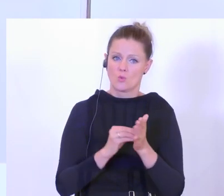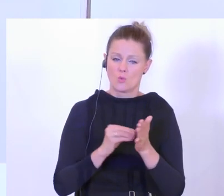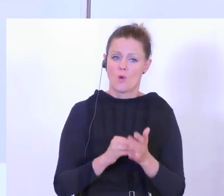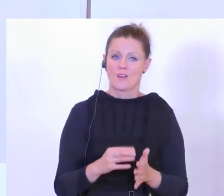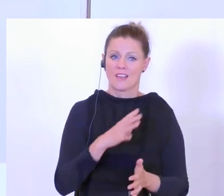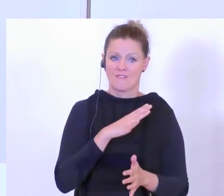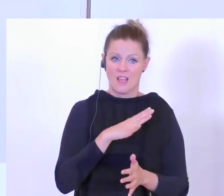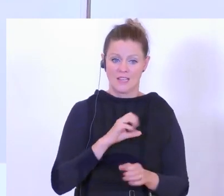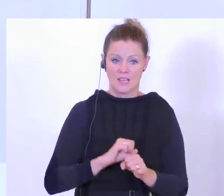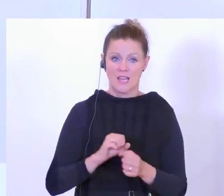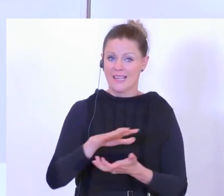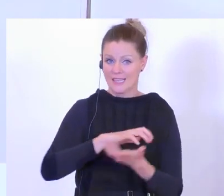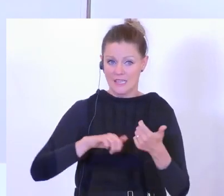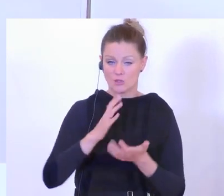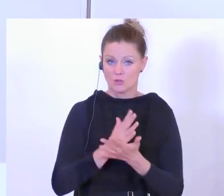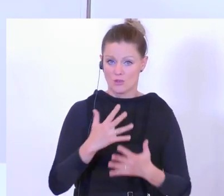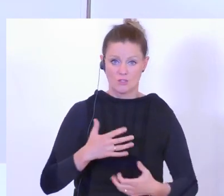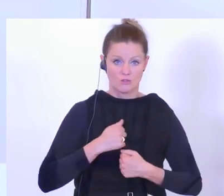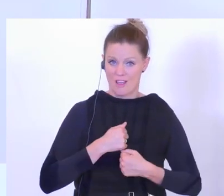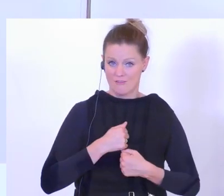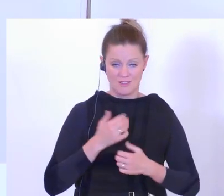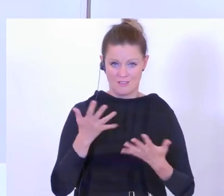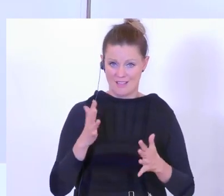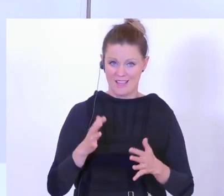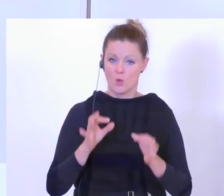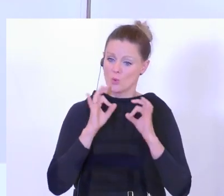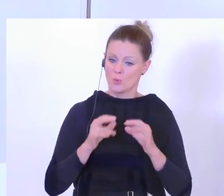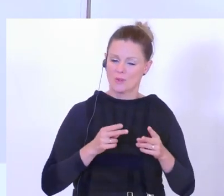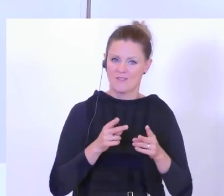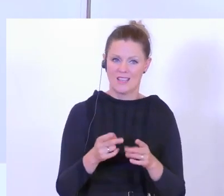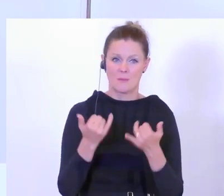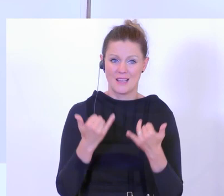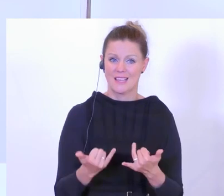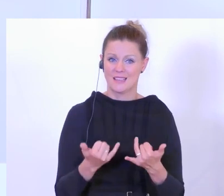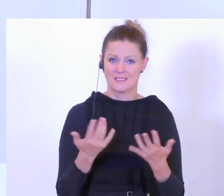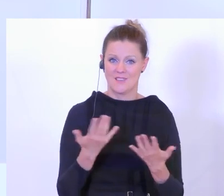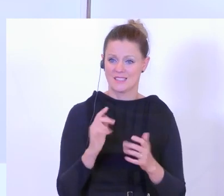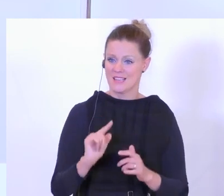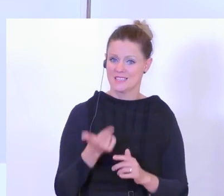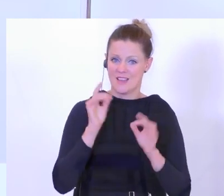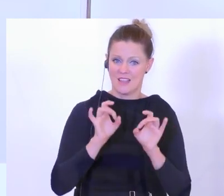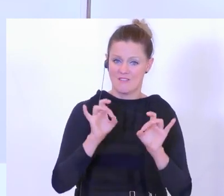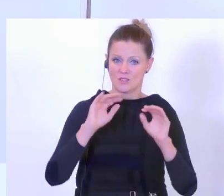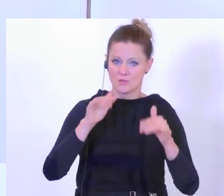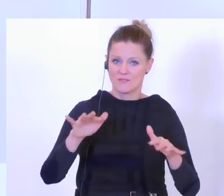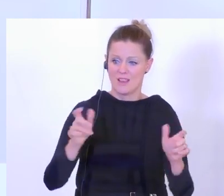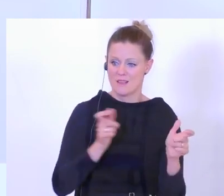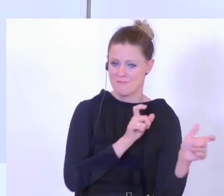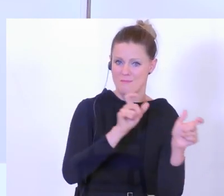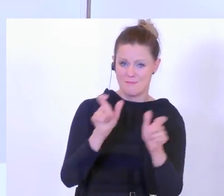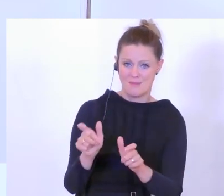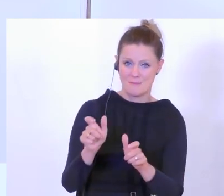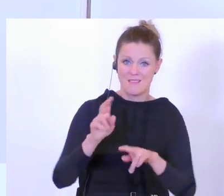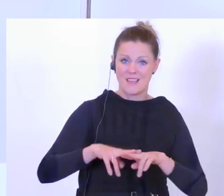aber wir tun alles jetzt dafür, dass wir keine zweite Welle bekommen. Und wenn eine zweite Welle kommt, dann tun wir